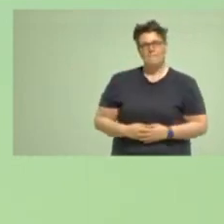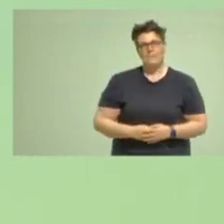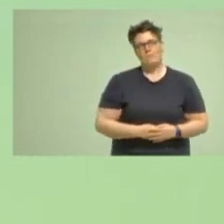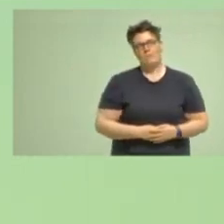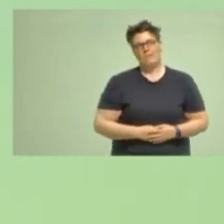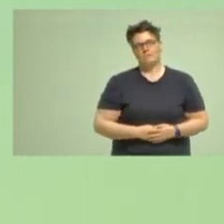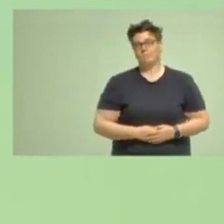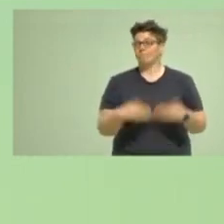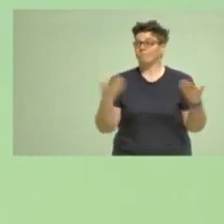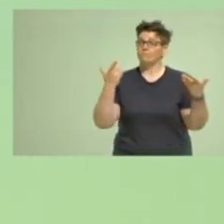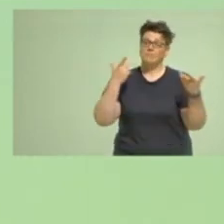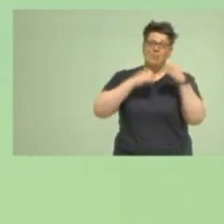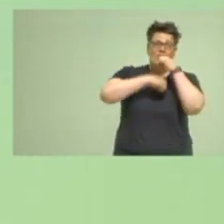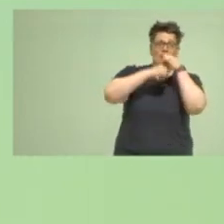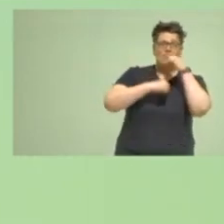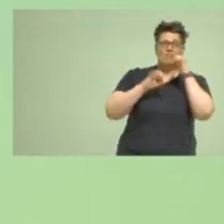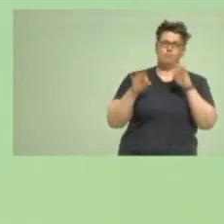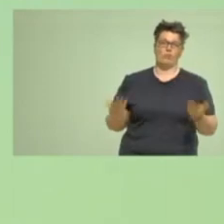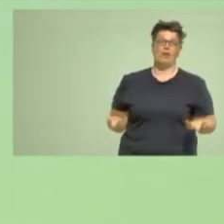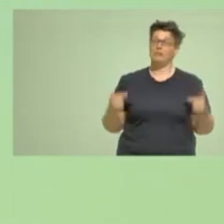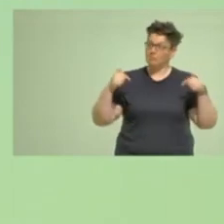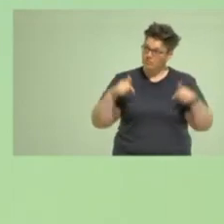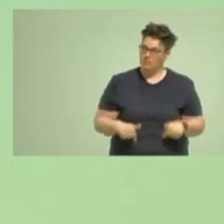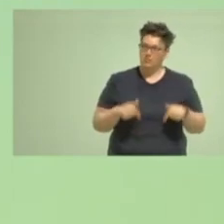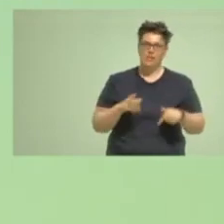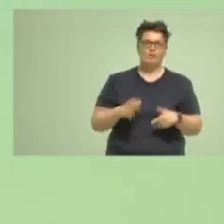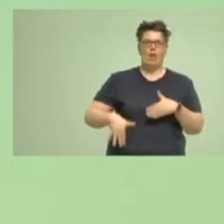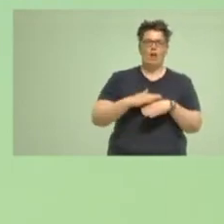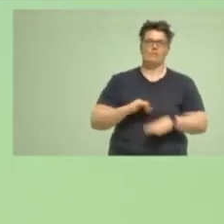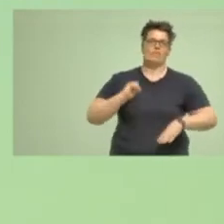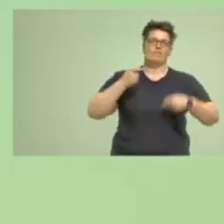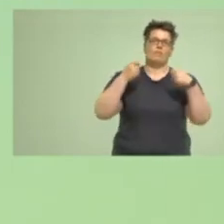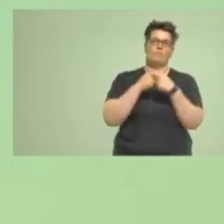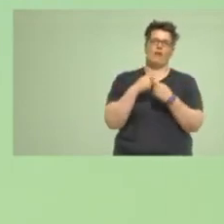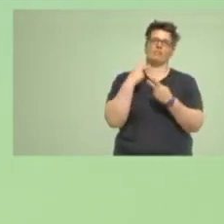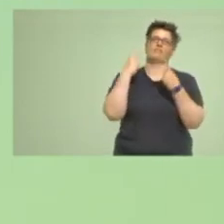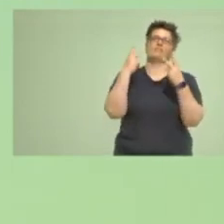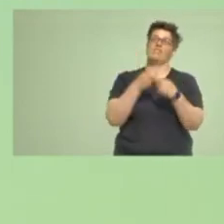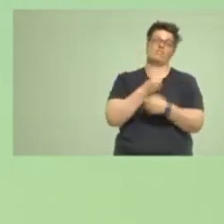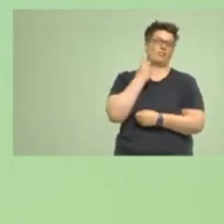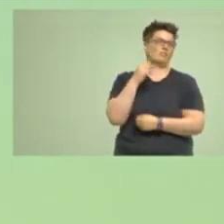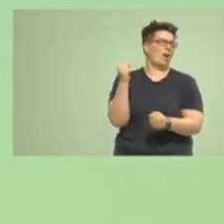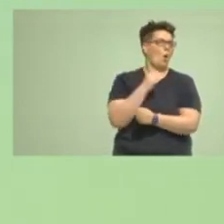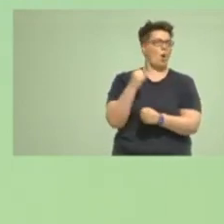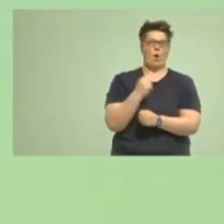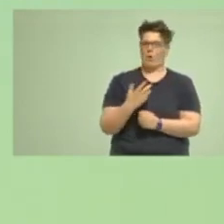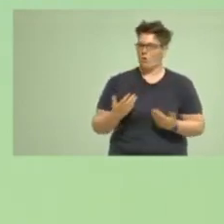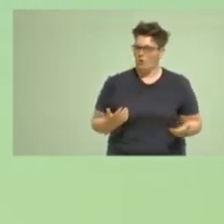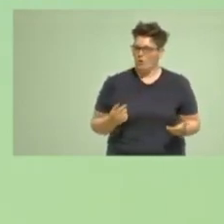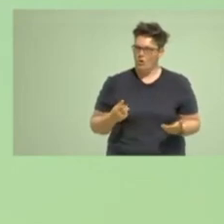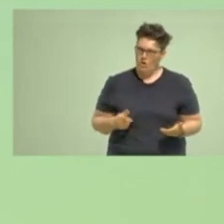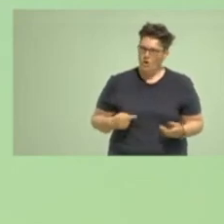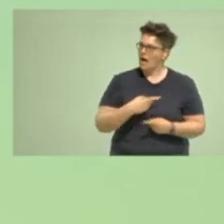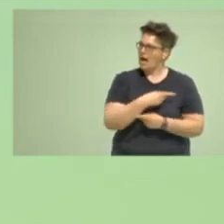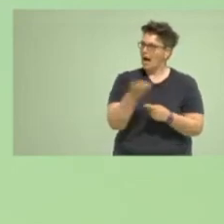Ich will nicht lange drum herumreden, das ist ein besonderer Tag für unseren Landesverband, das ist ein besonderer Tag für alle, die hier in diesem